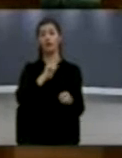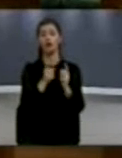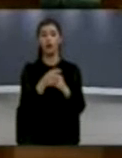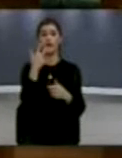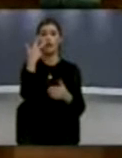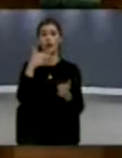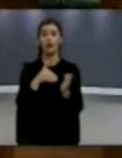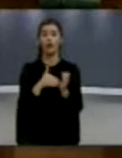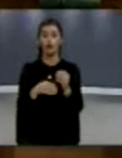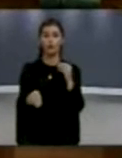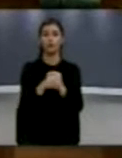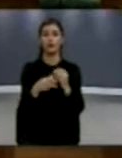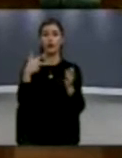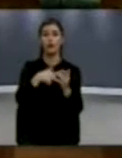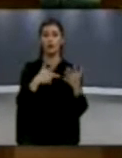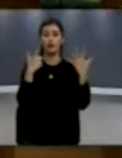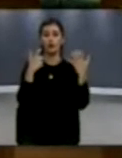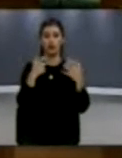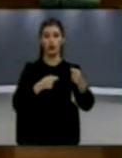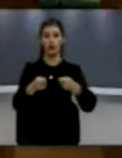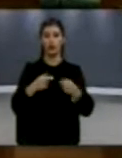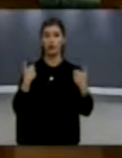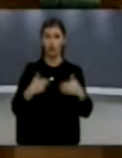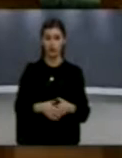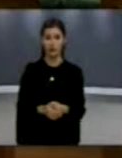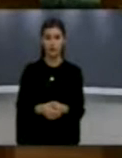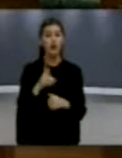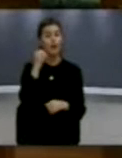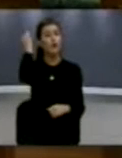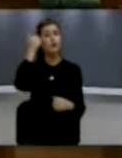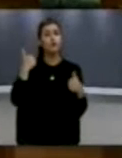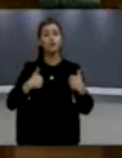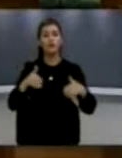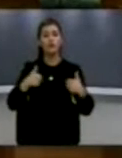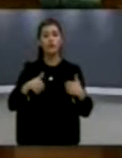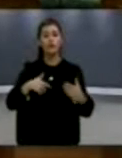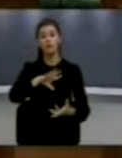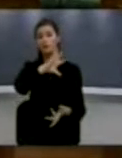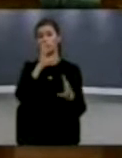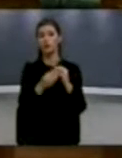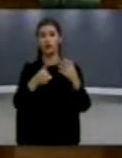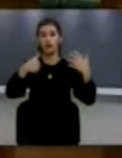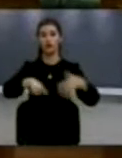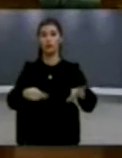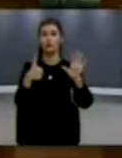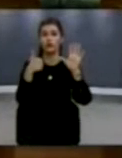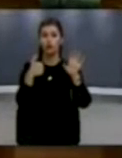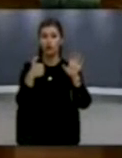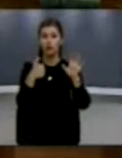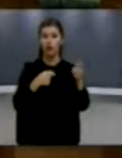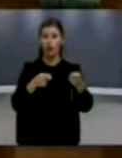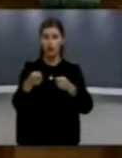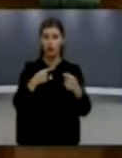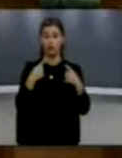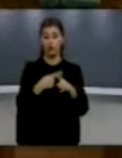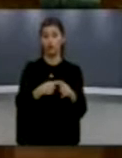3.700 hektar të tjera. Kësisoj Kosova gjithë që i humbi 6.600 hektar dhe rëzikon të i humbe edhe